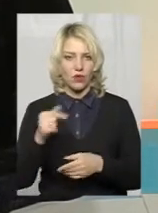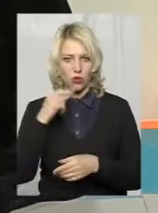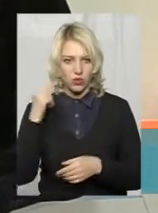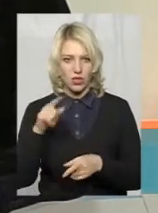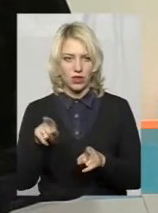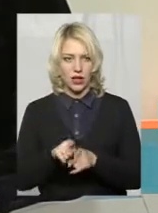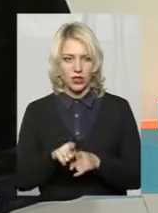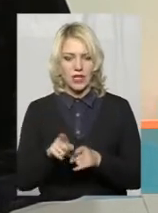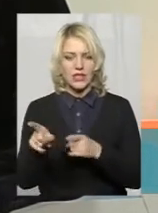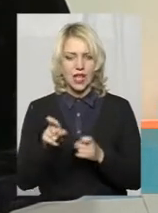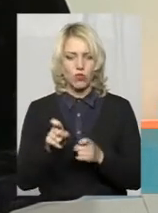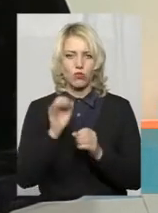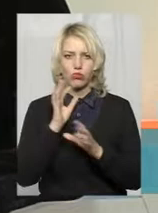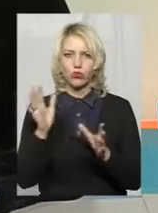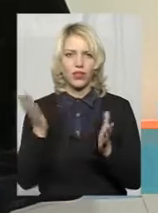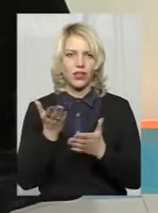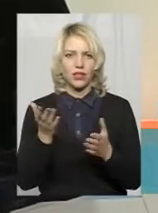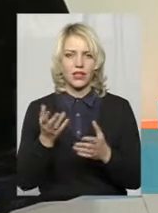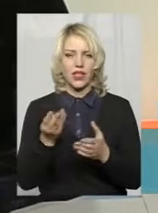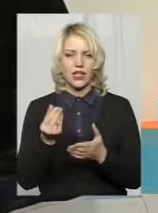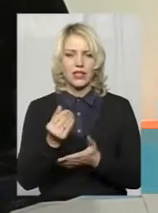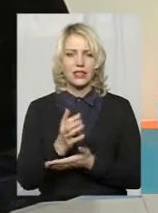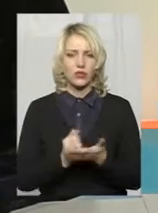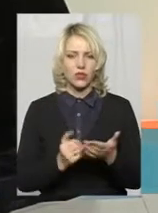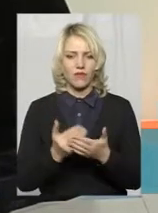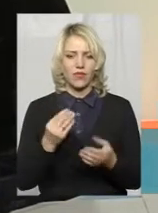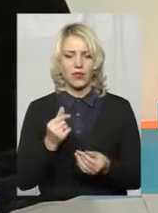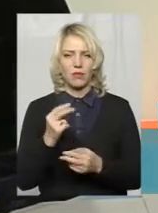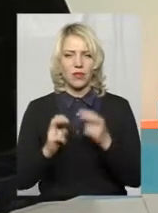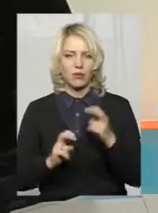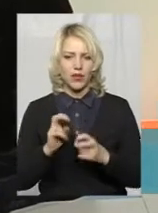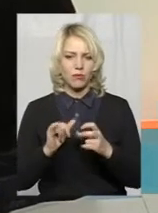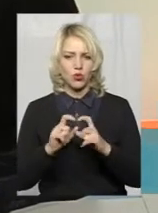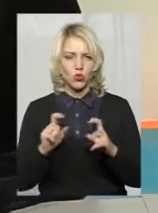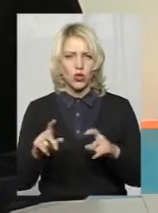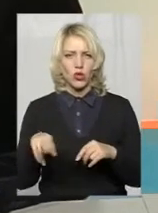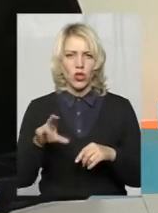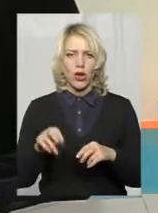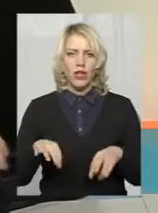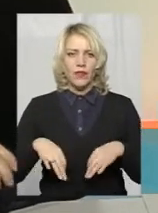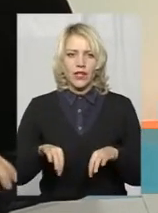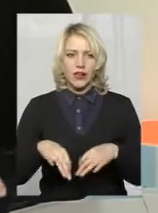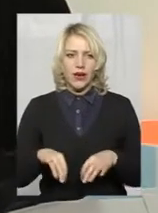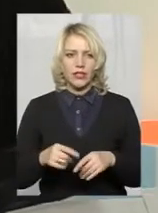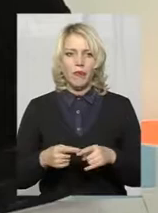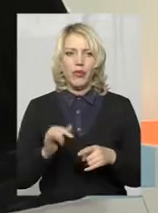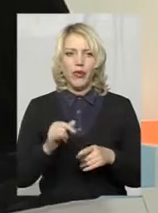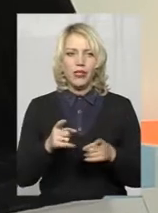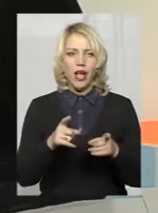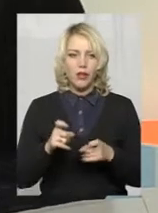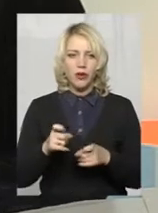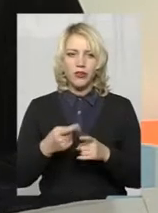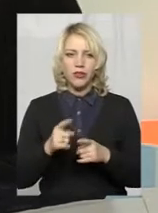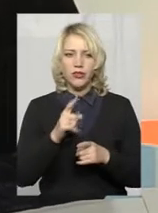залучення будь-яких ресурсів від підприємства і установ щодо транспорту чи ресурсів, чи залучення людей,